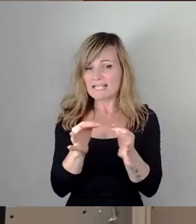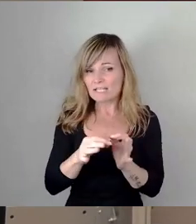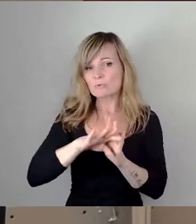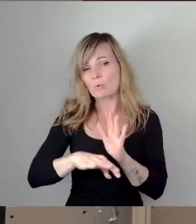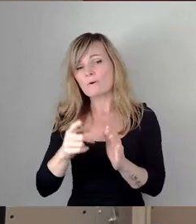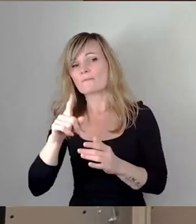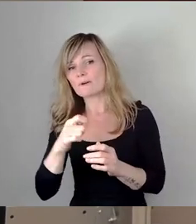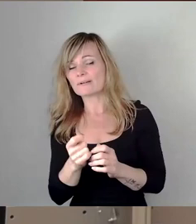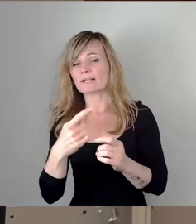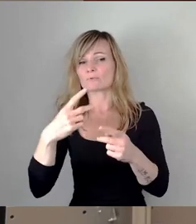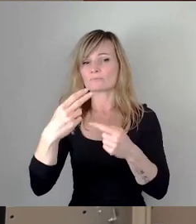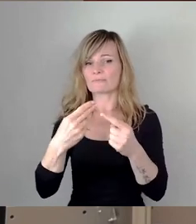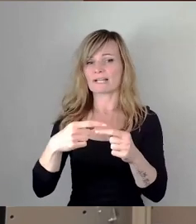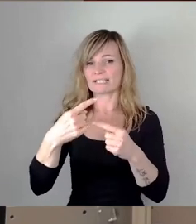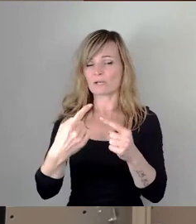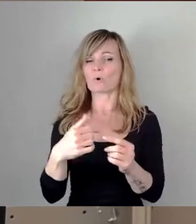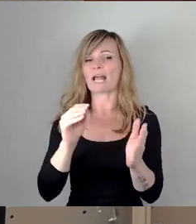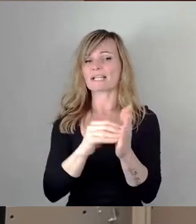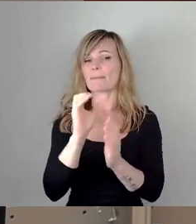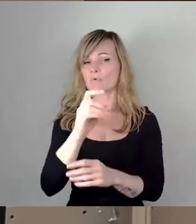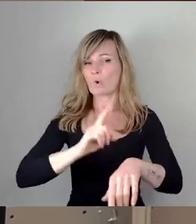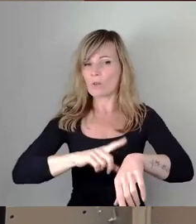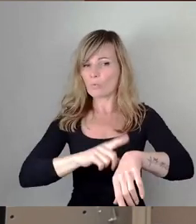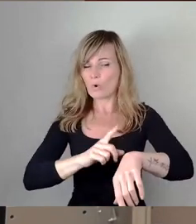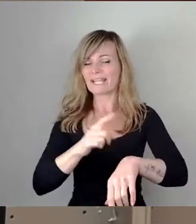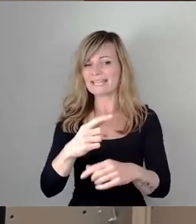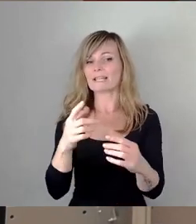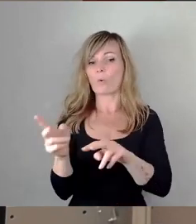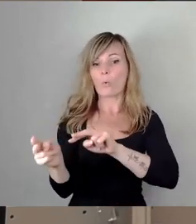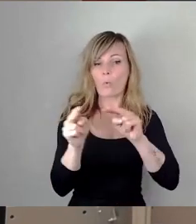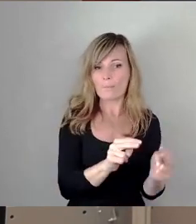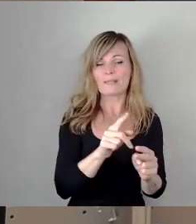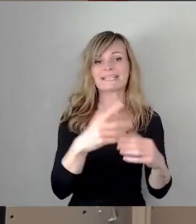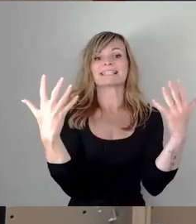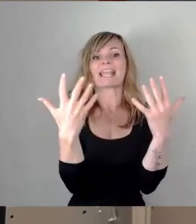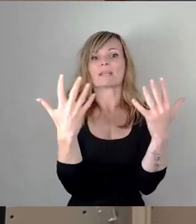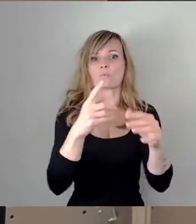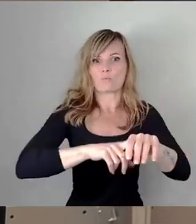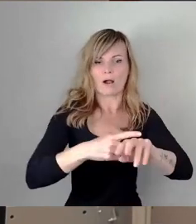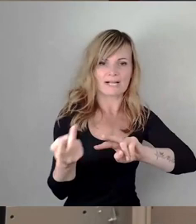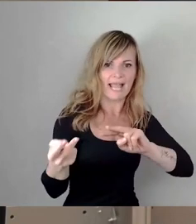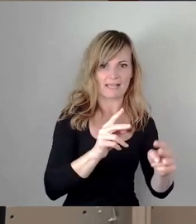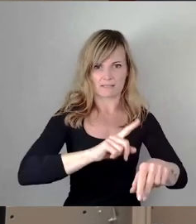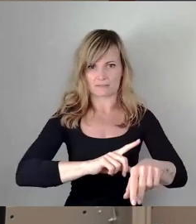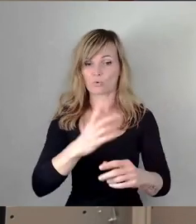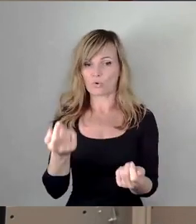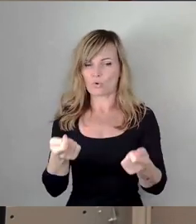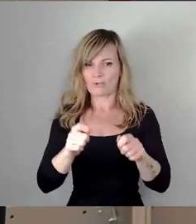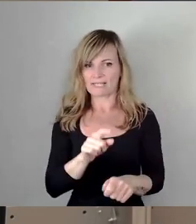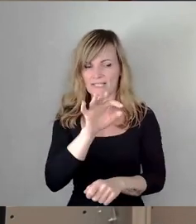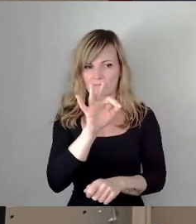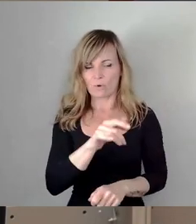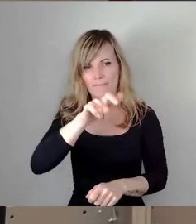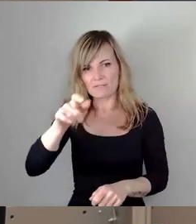wird die Angabe 0 Uhr in 10 Uhr geändert. Übersetzt zum Schutz der Plakatierenden